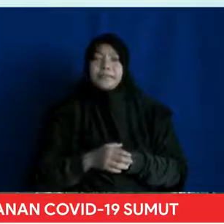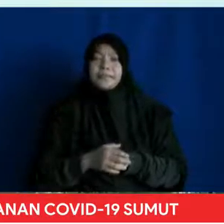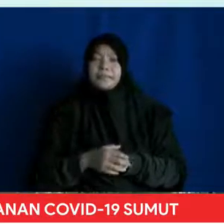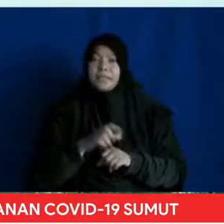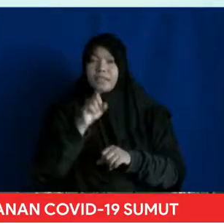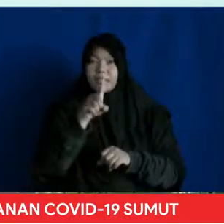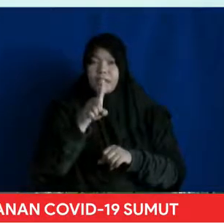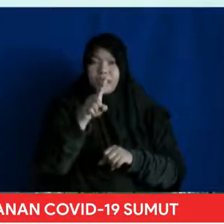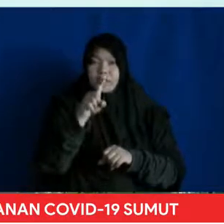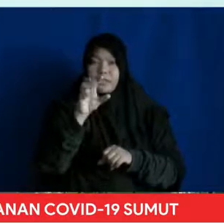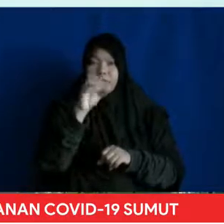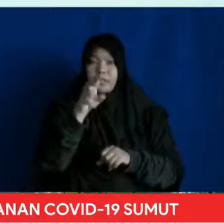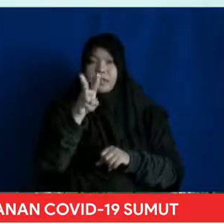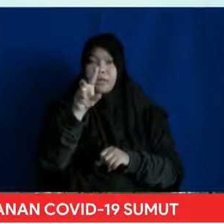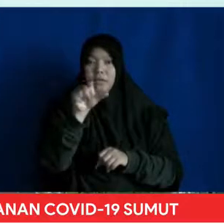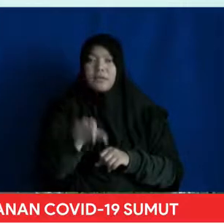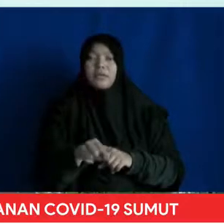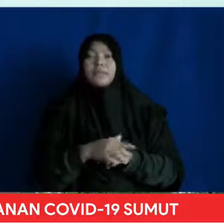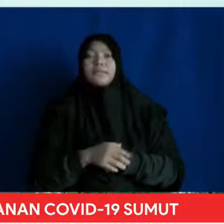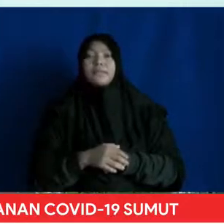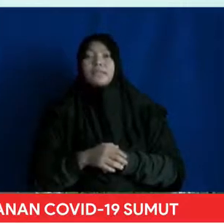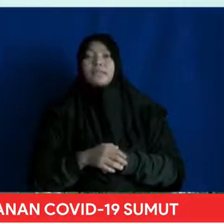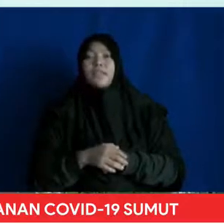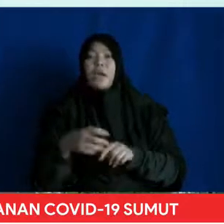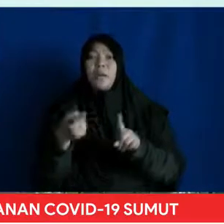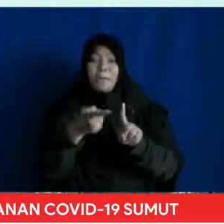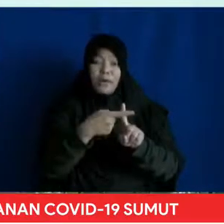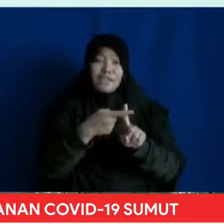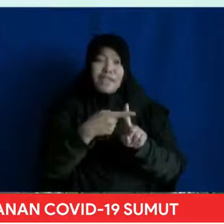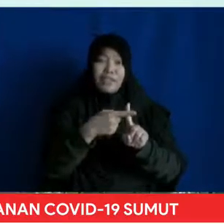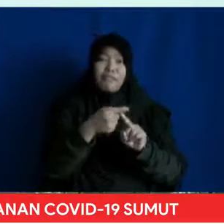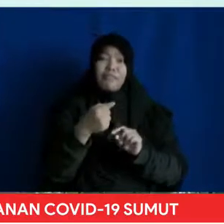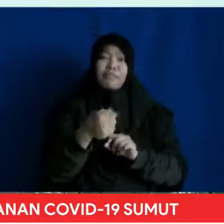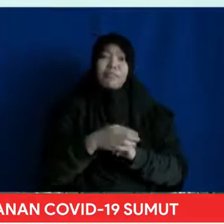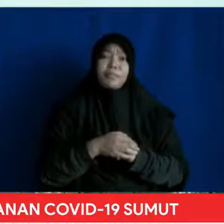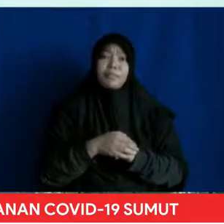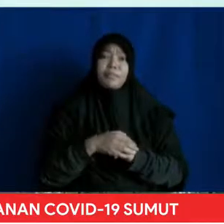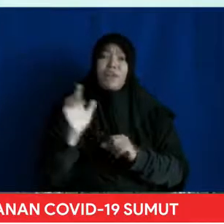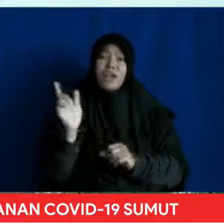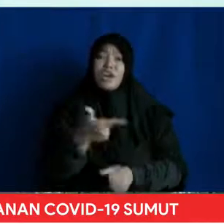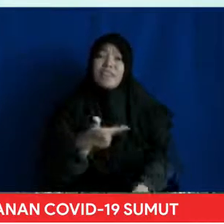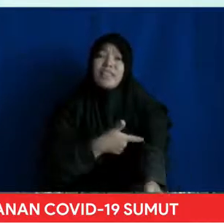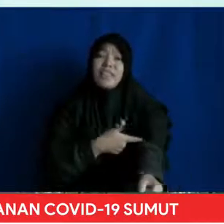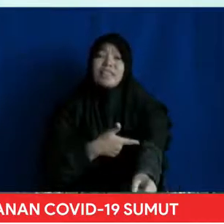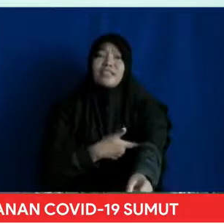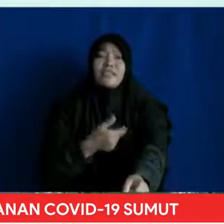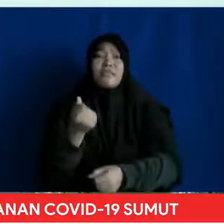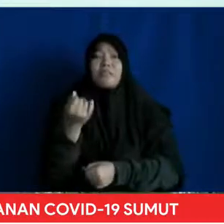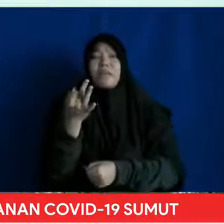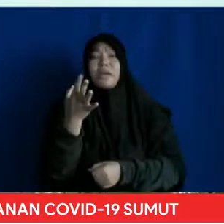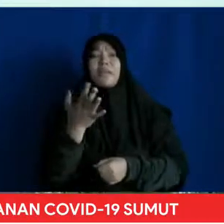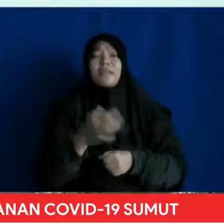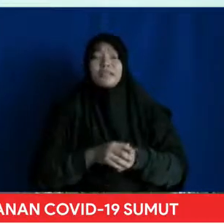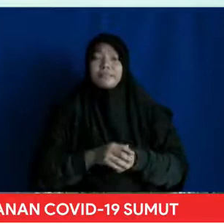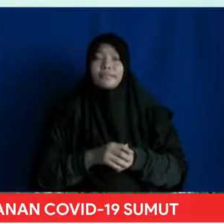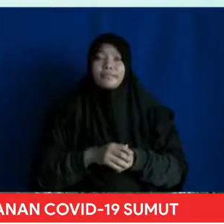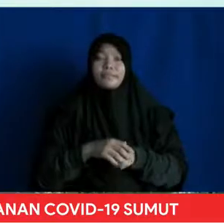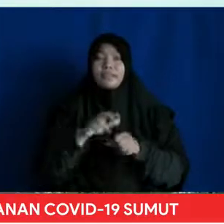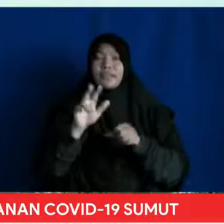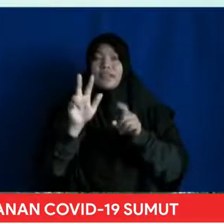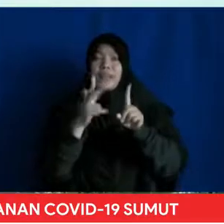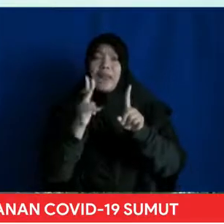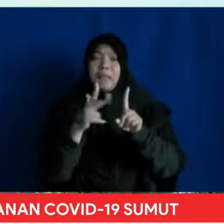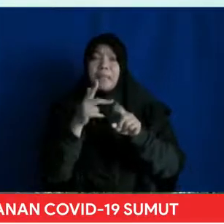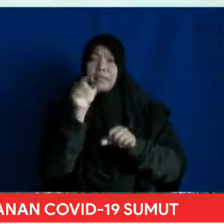102 orang Pasien positif menggunakan rapid test Berjumlah 18 orang